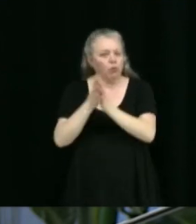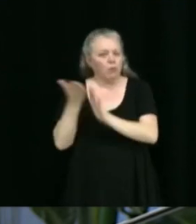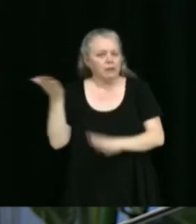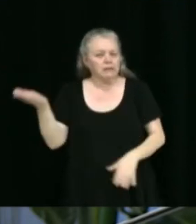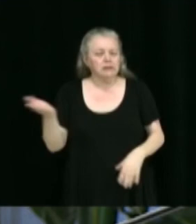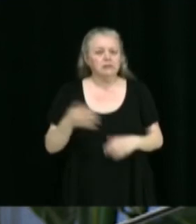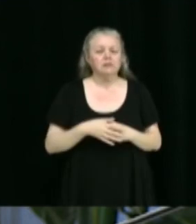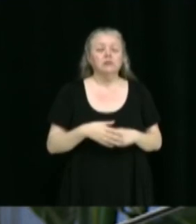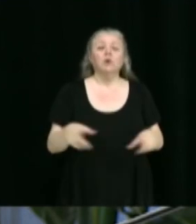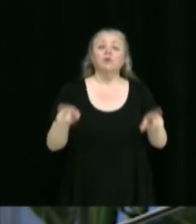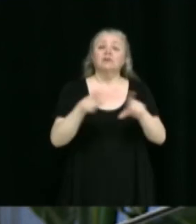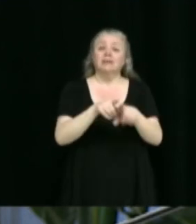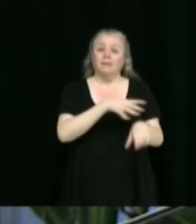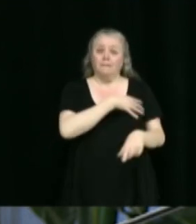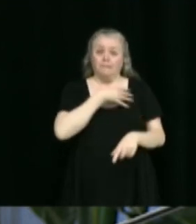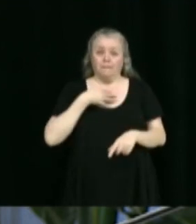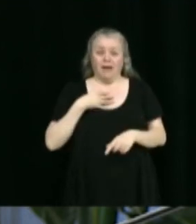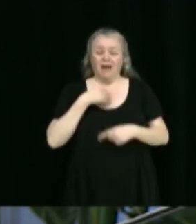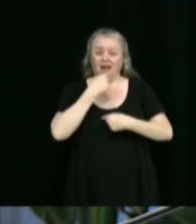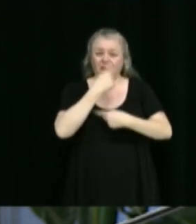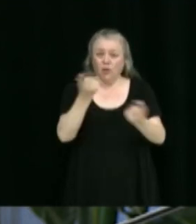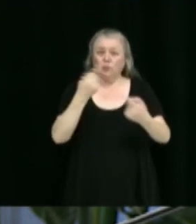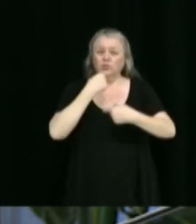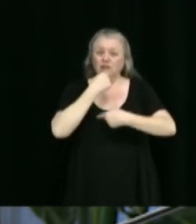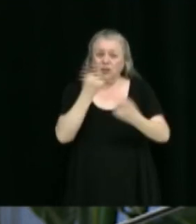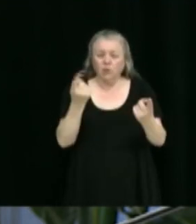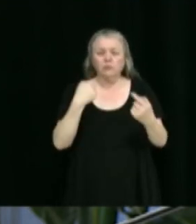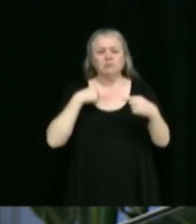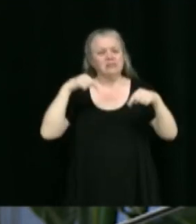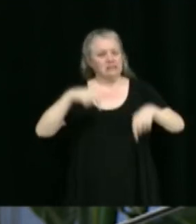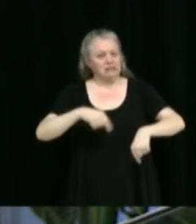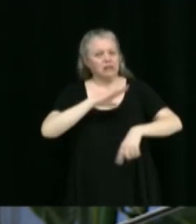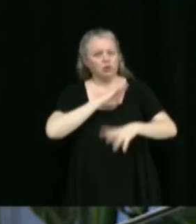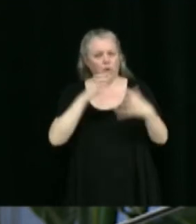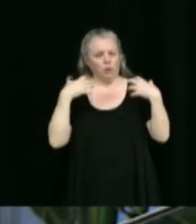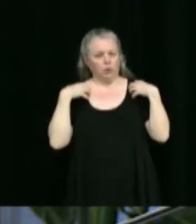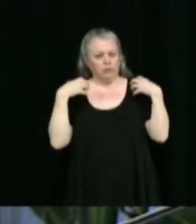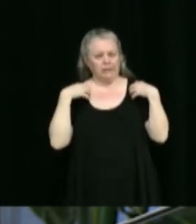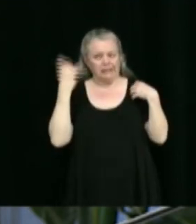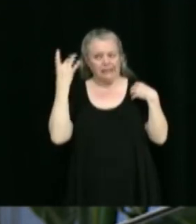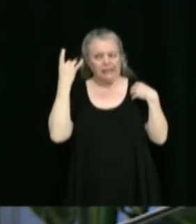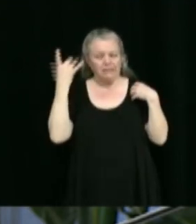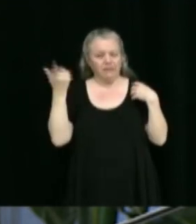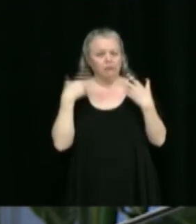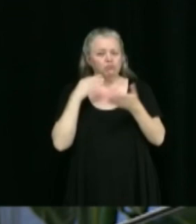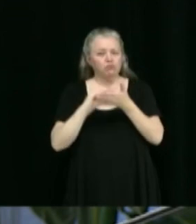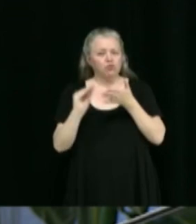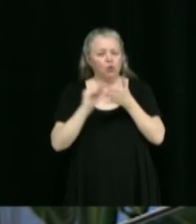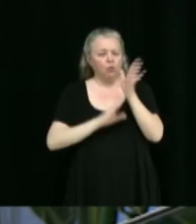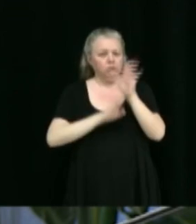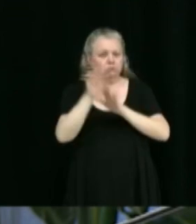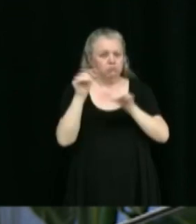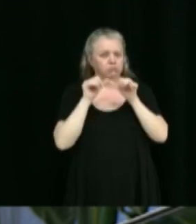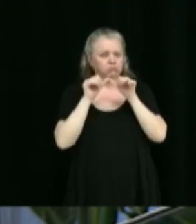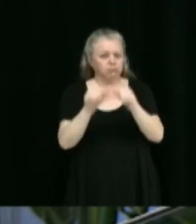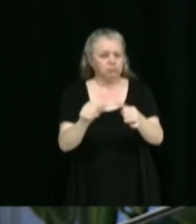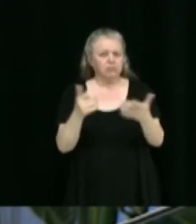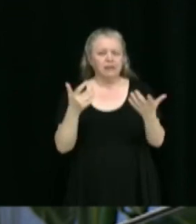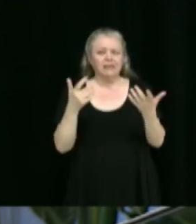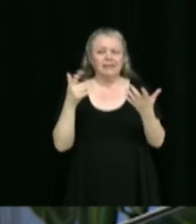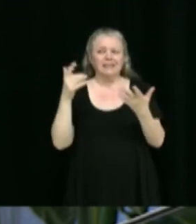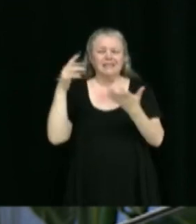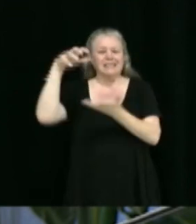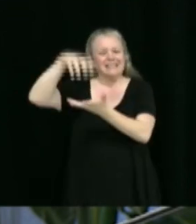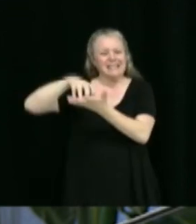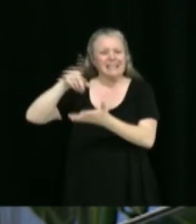plusieurs annonces du maire pour dire qu'il y avait un conseiller scientifique à la Ville, un bureau du développement durable, une cité d'innovation et maintenant un